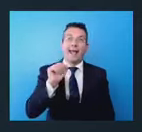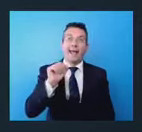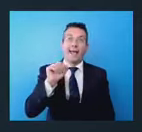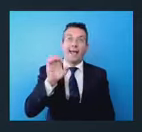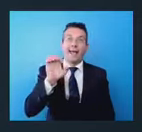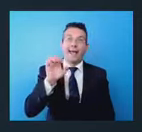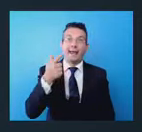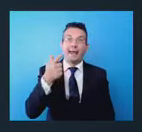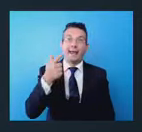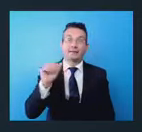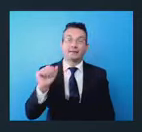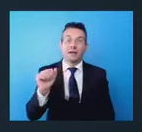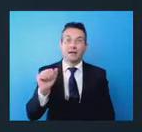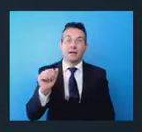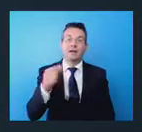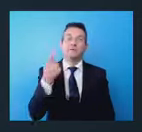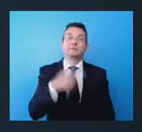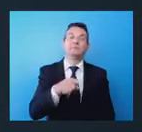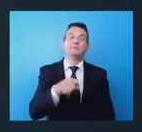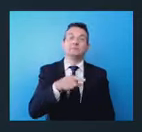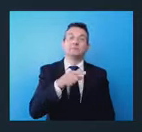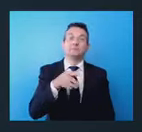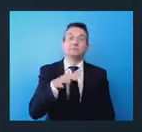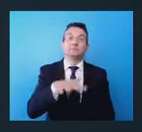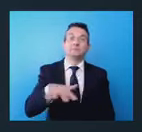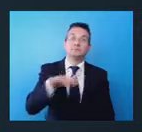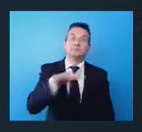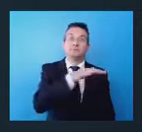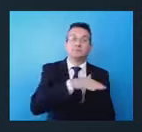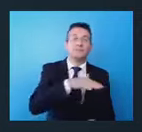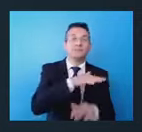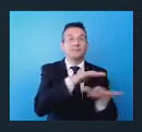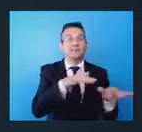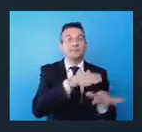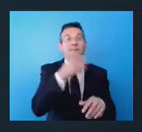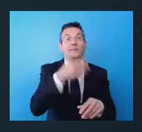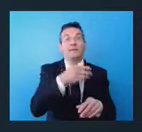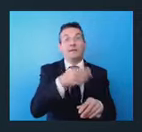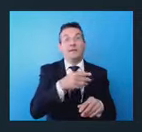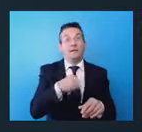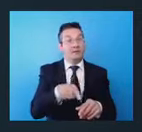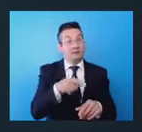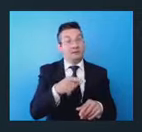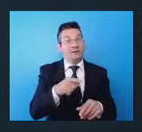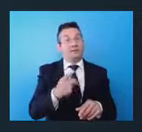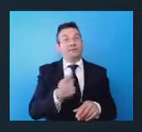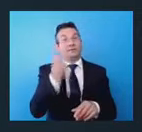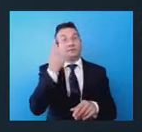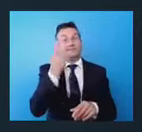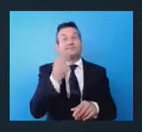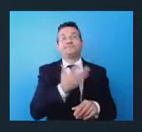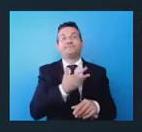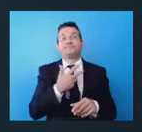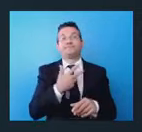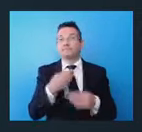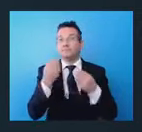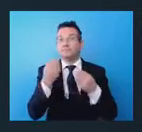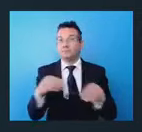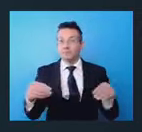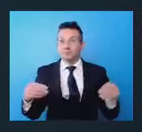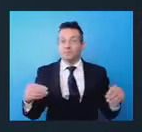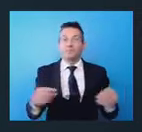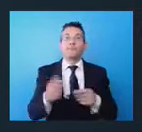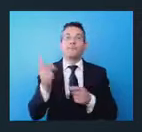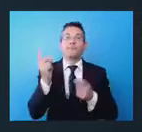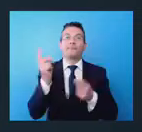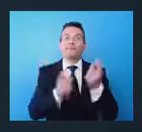tutto il contesto del Mediterraneo. Per fare questo sono state convertite professionalità provenienti dal mondo